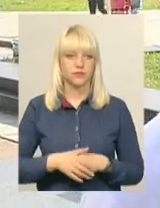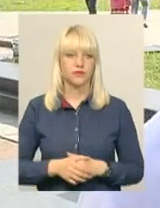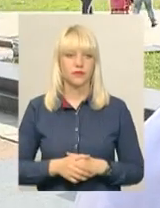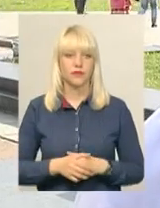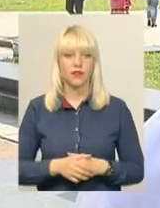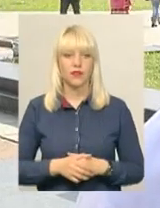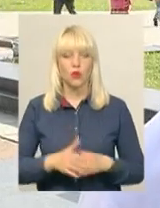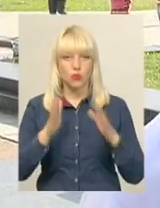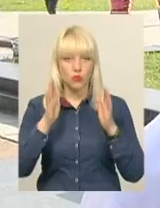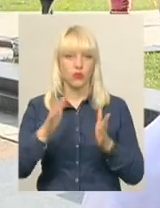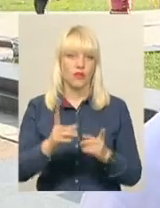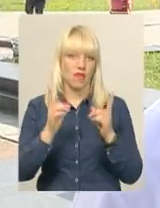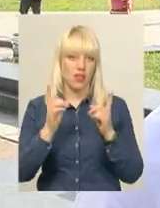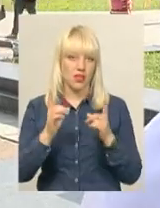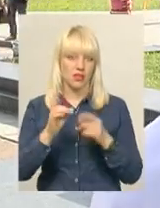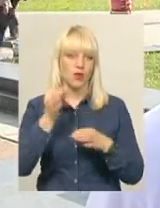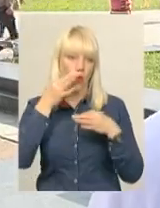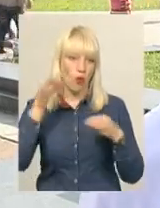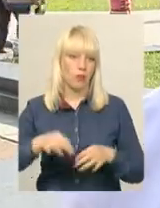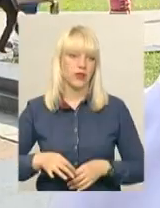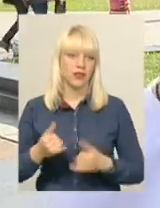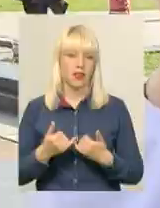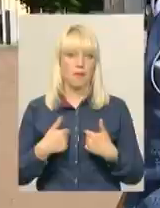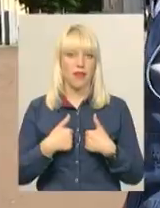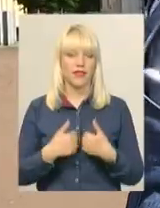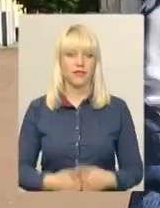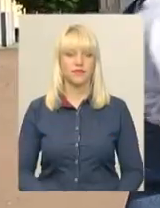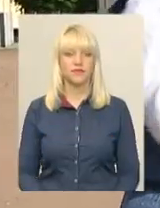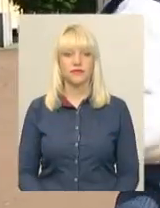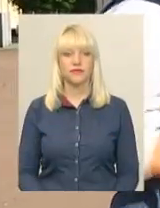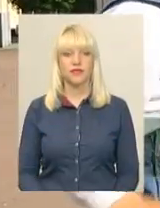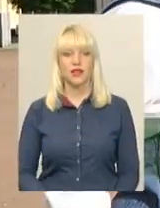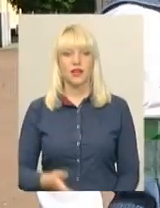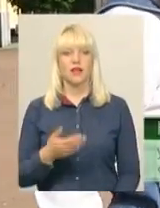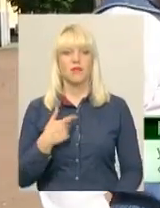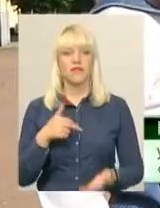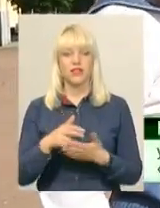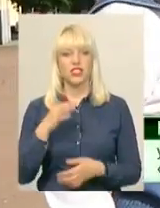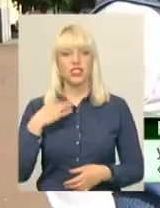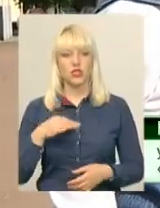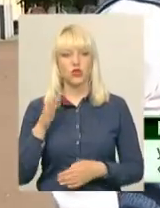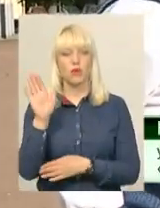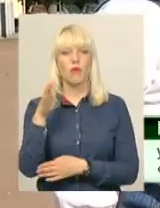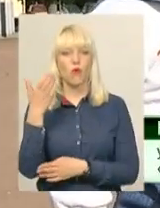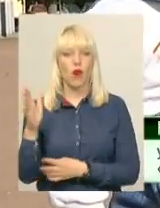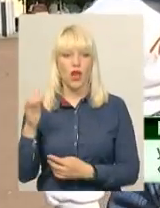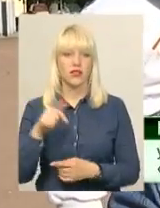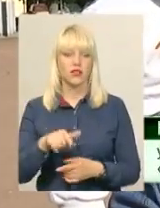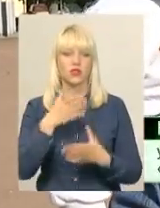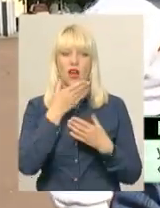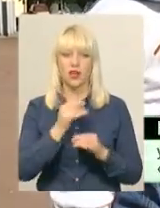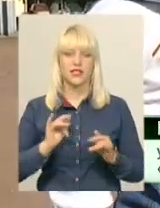ну, буде великий опит для мене. Вийшли зіночком погуляти, і тут дуже гарні в нас